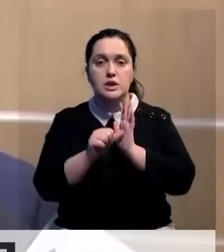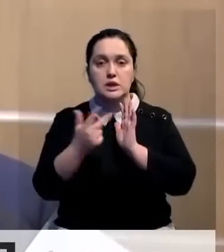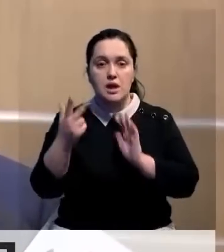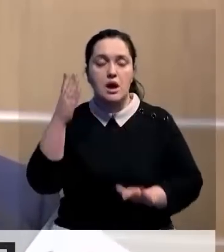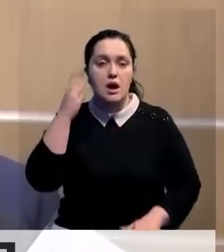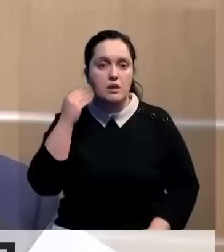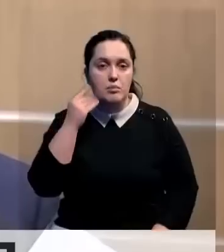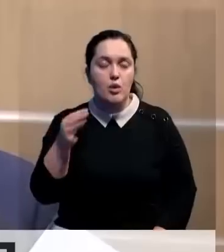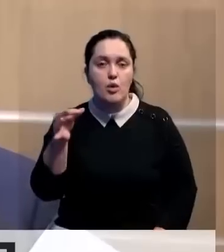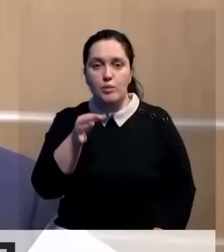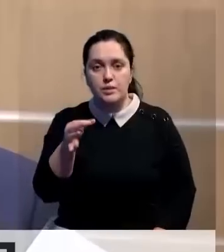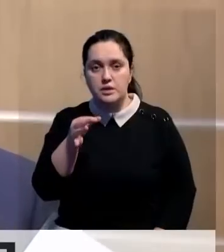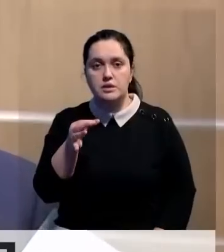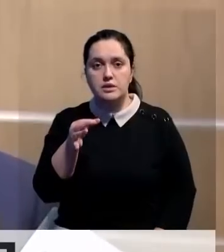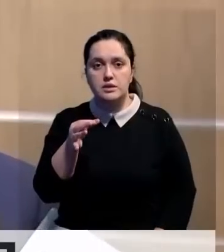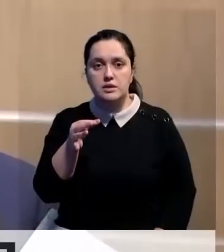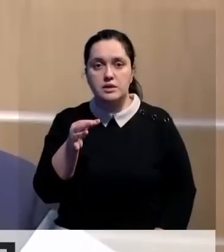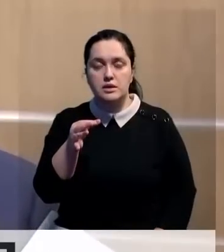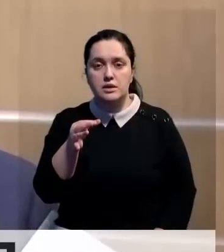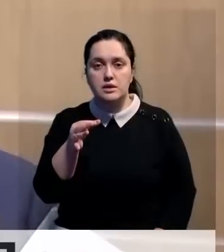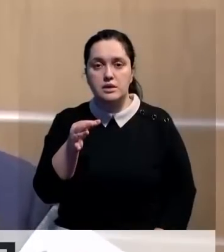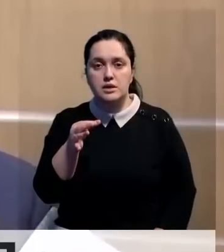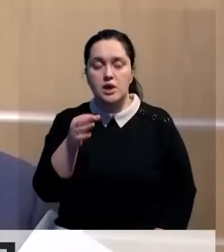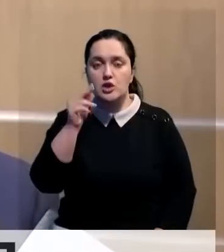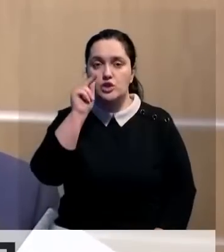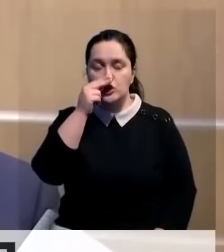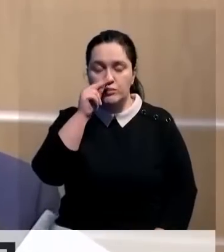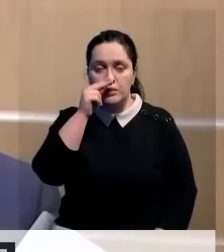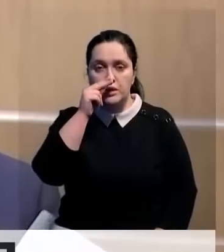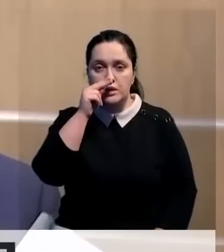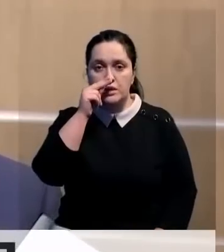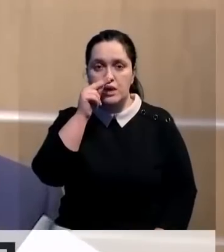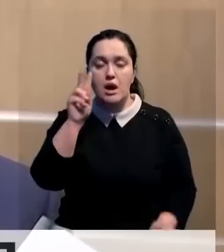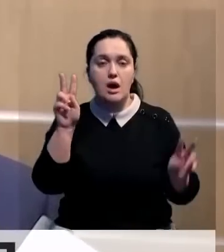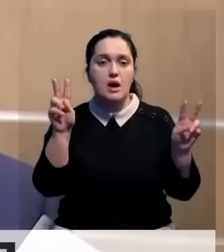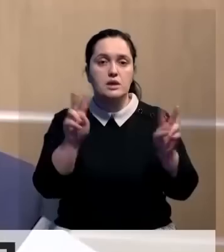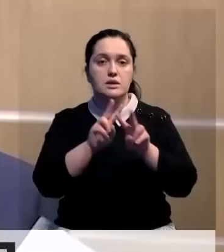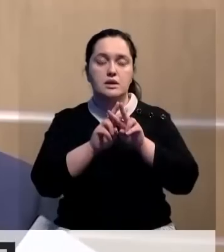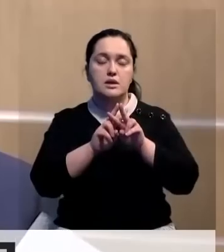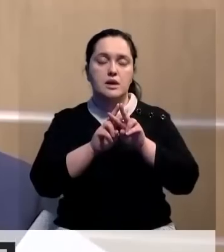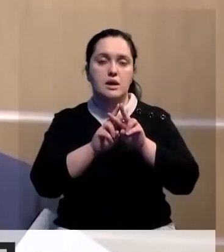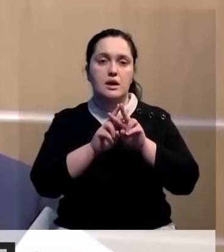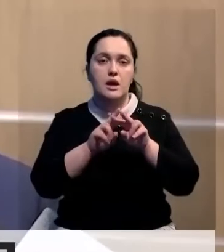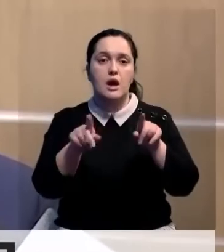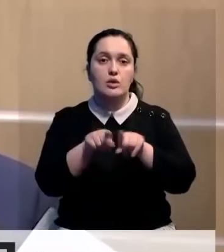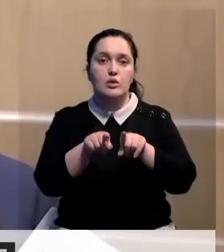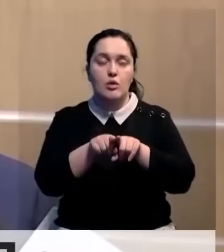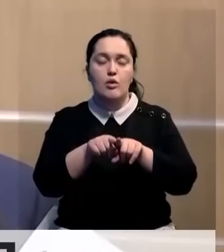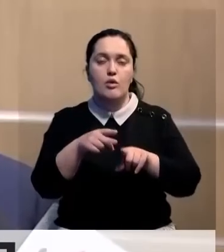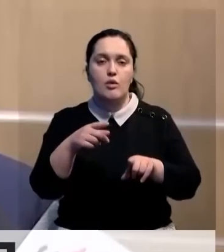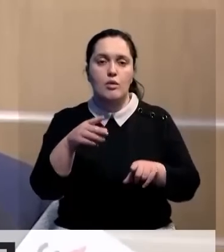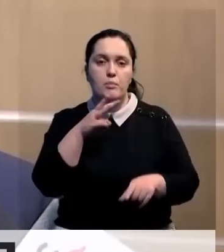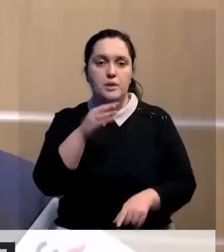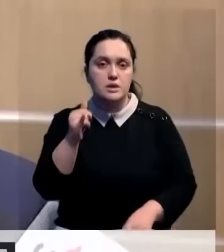Алматинская область, мегаполисы Чимкент, Астана, также Мангистауевская